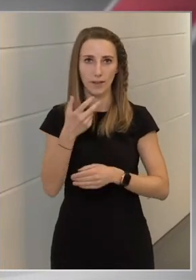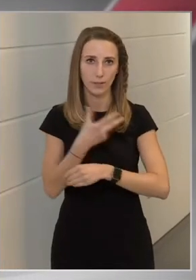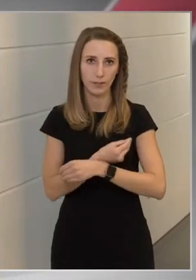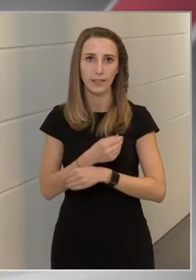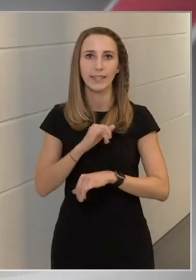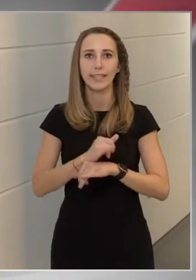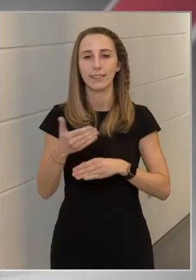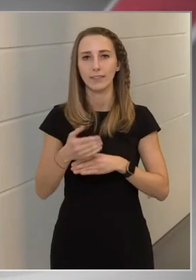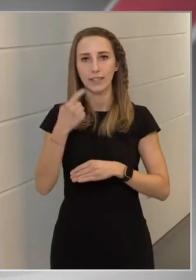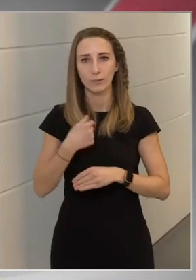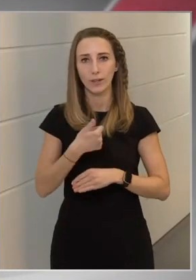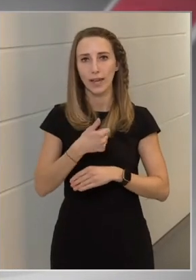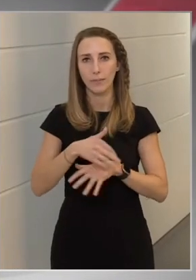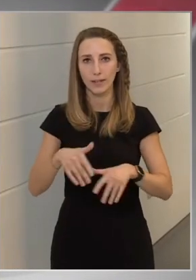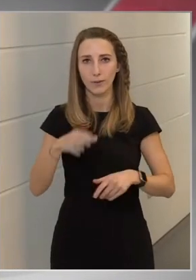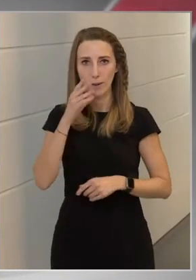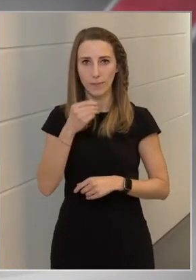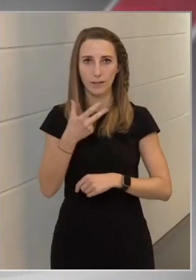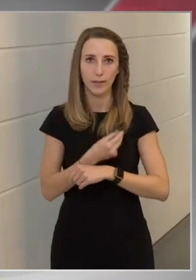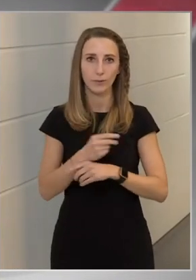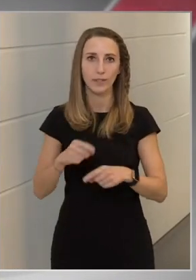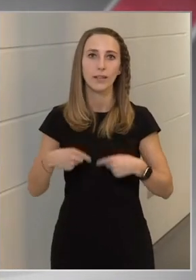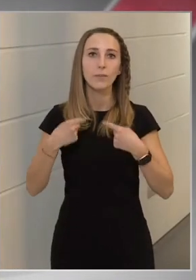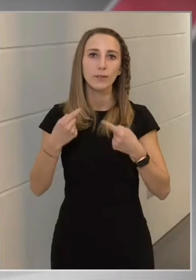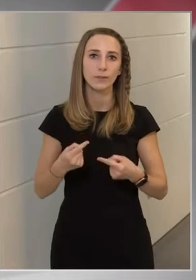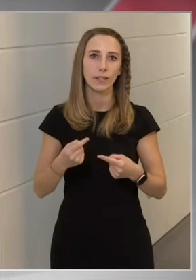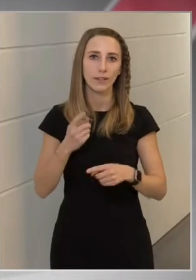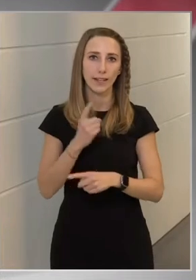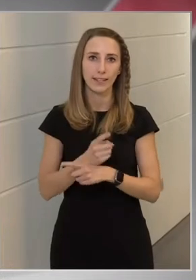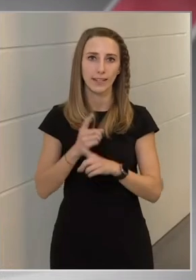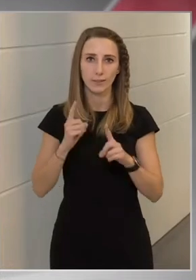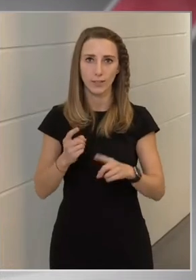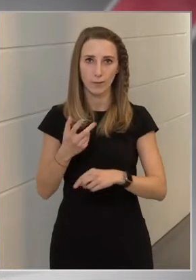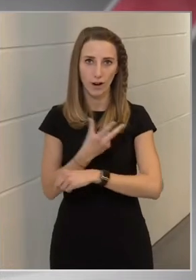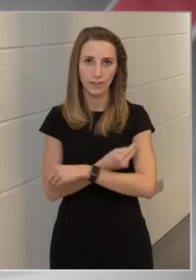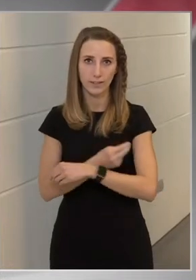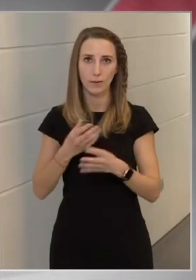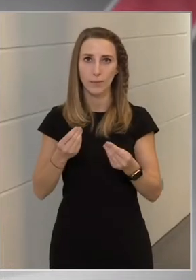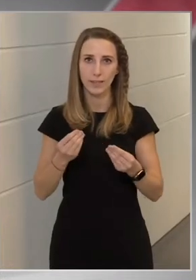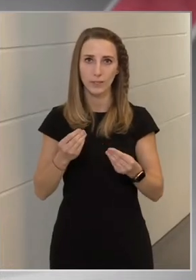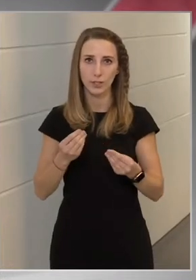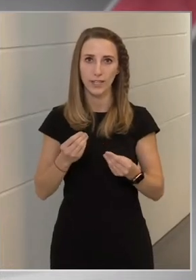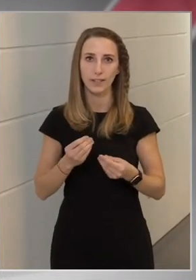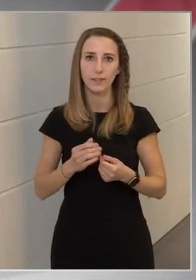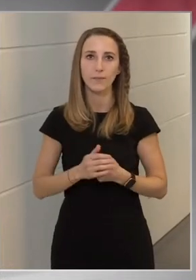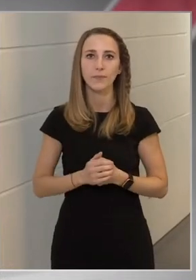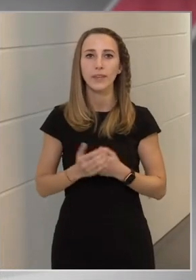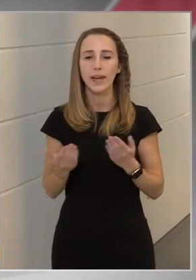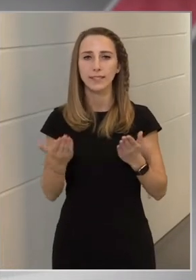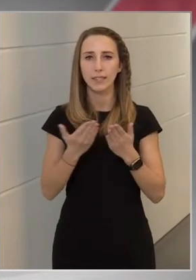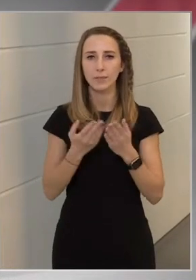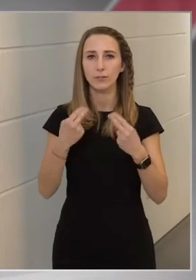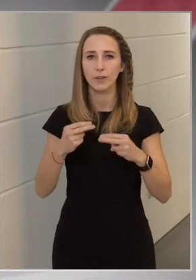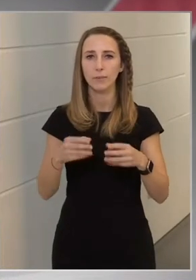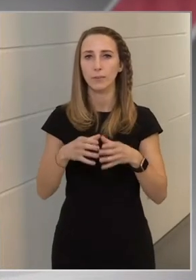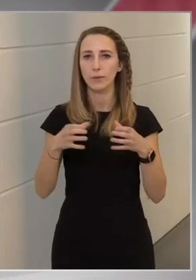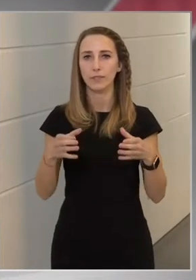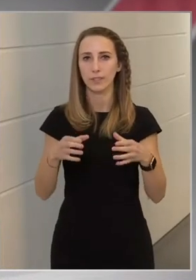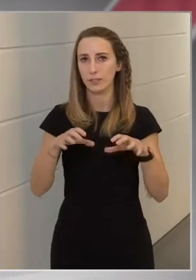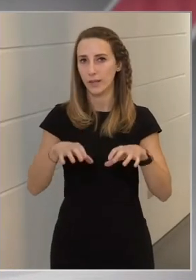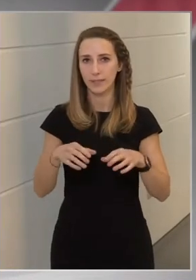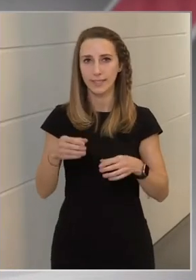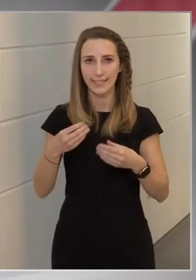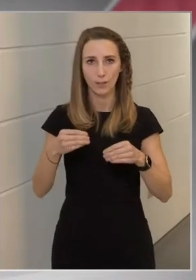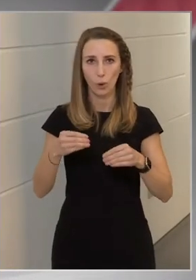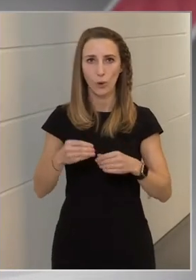oltani egymillió embert. Miután a rendelkezésre álló vakcina, mennyiség ehhez képest további bővítést nem tesz